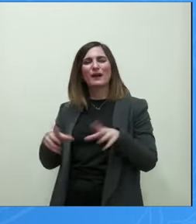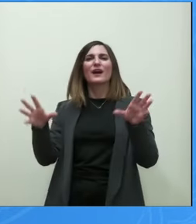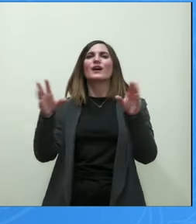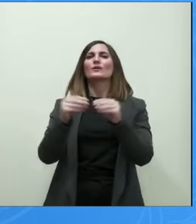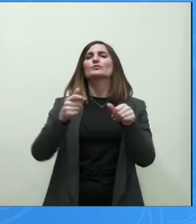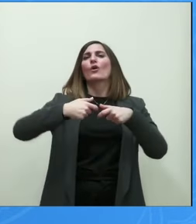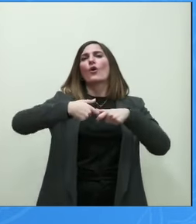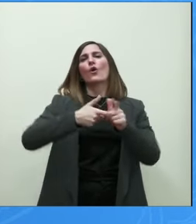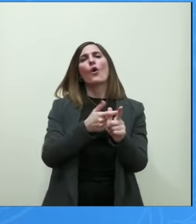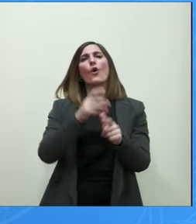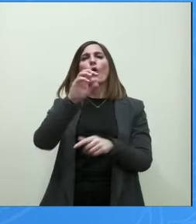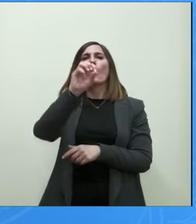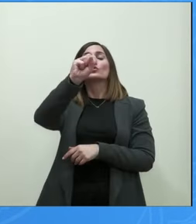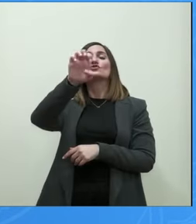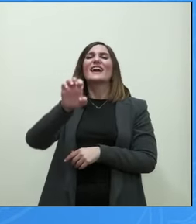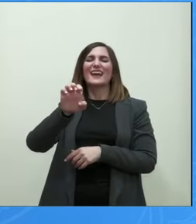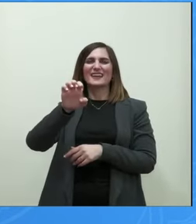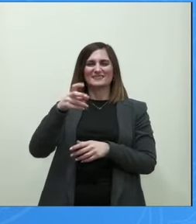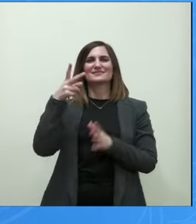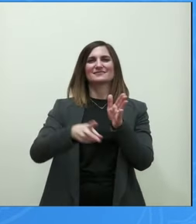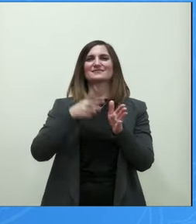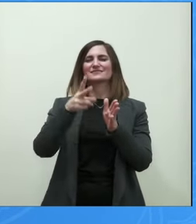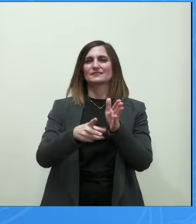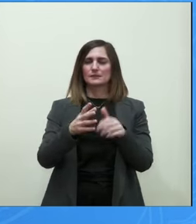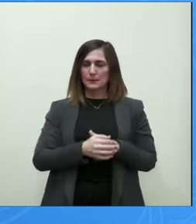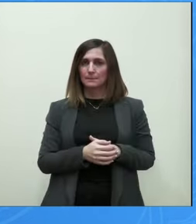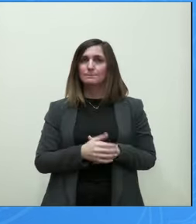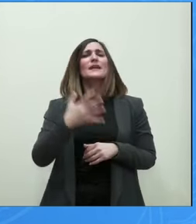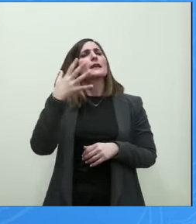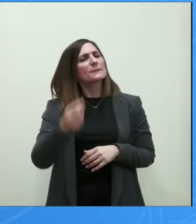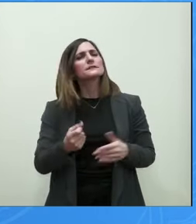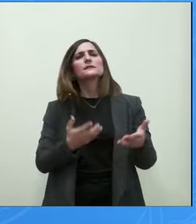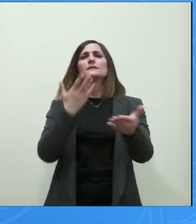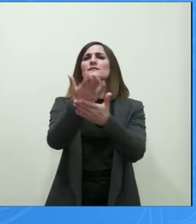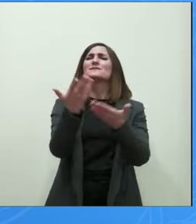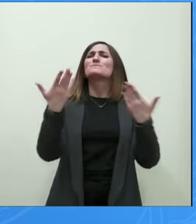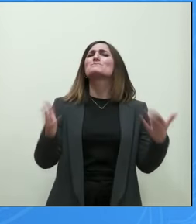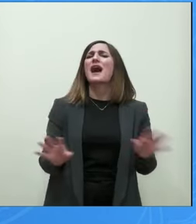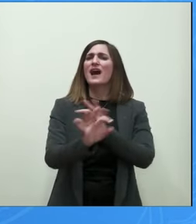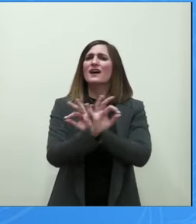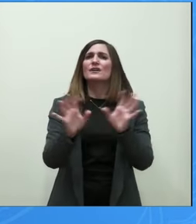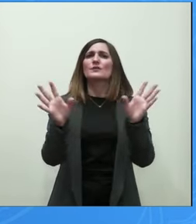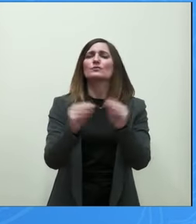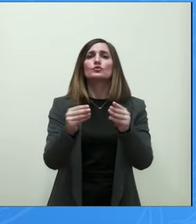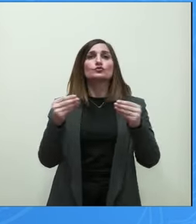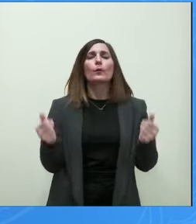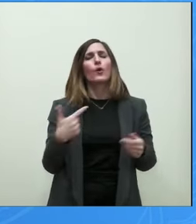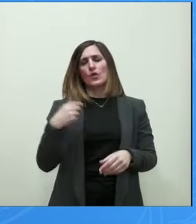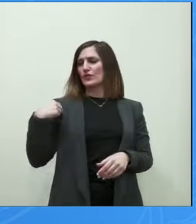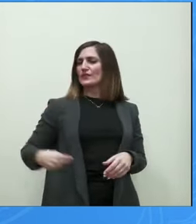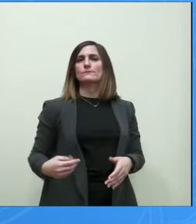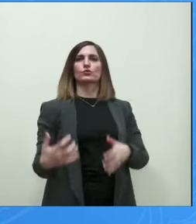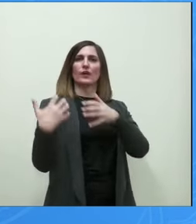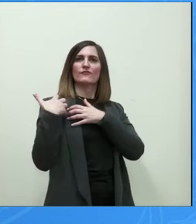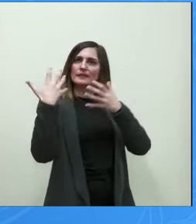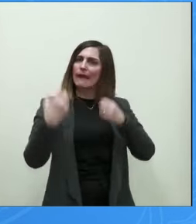συγκεκριμένη εικόνα για τις 18 διαβάσεις και για τα μέτρα που πρέπει να γίνουν όσον αφορά το Δήμο και την ευθύνη του όσον αφορά